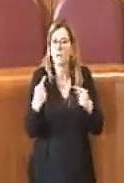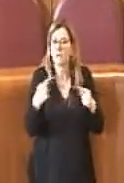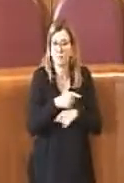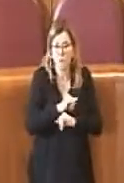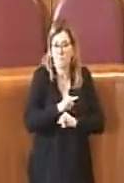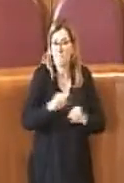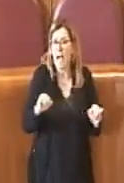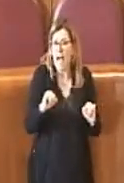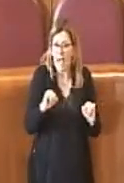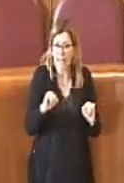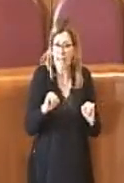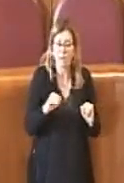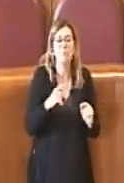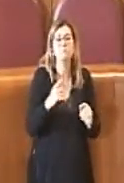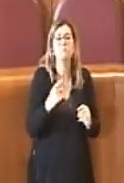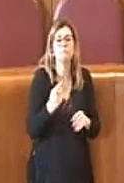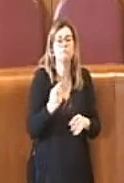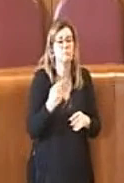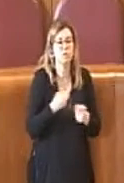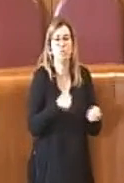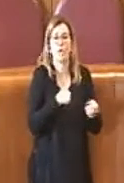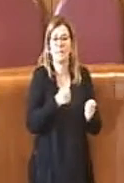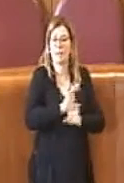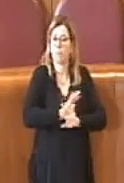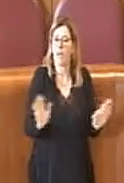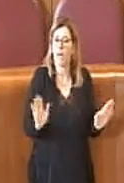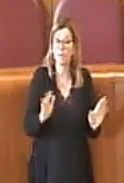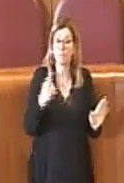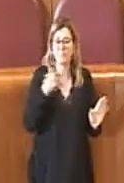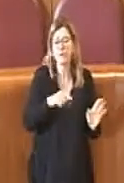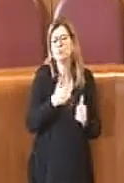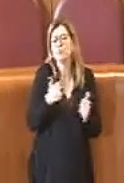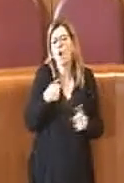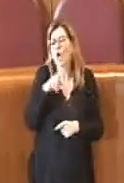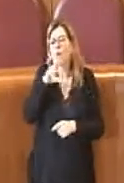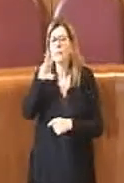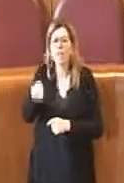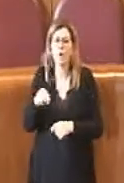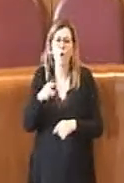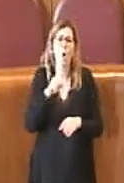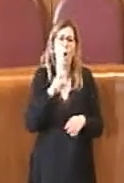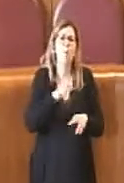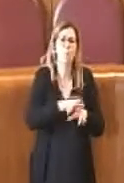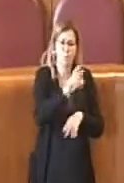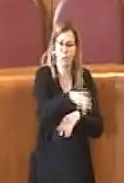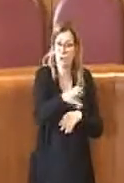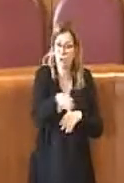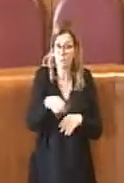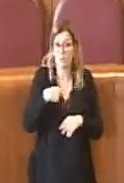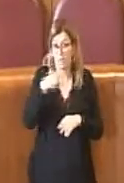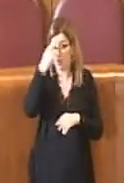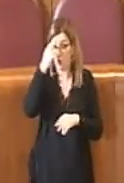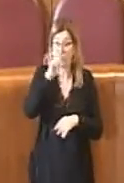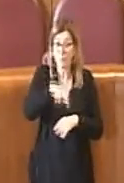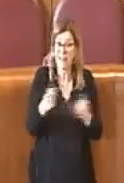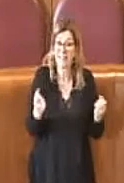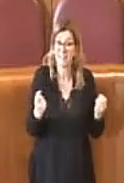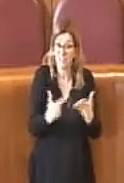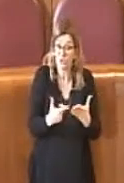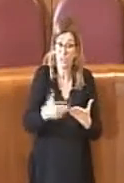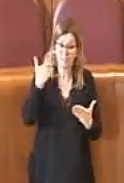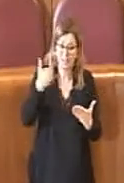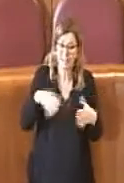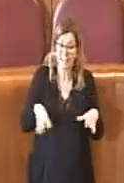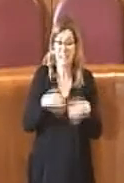'obiettivo della proposta è semplicemente quello di dire ai municipi, cari municipi, ricordo nel 2017 quando iniziamo a